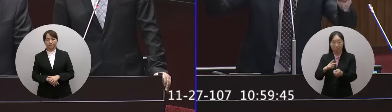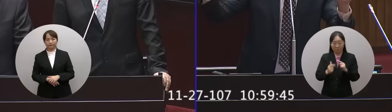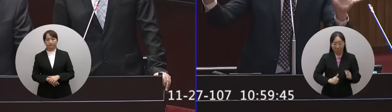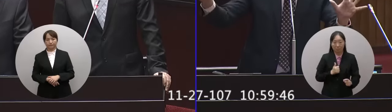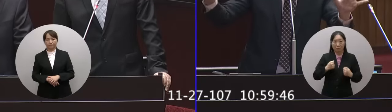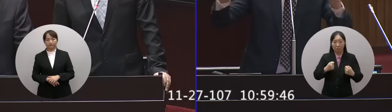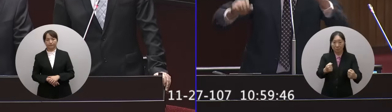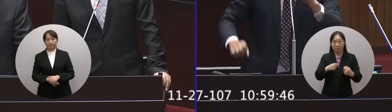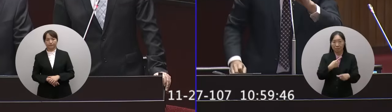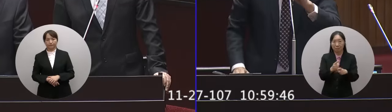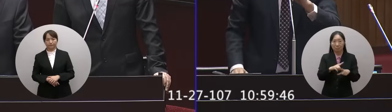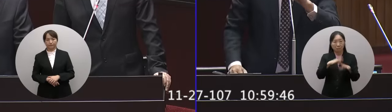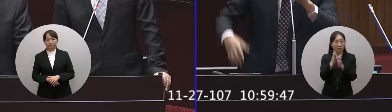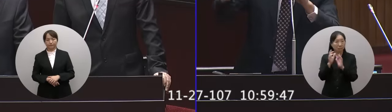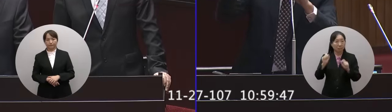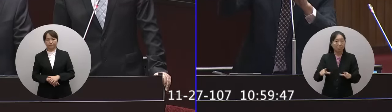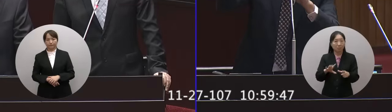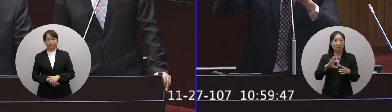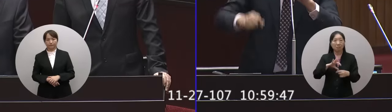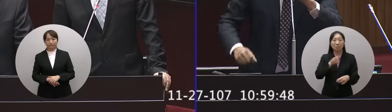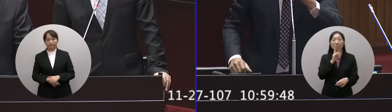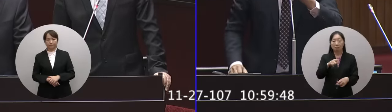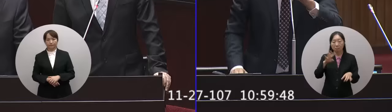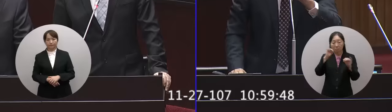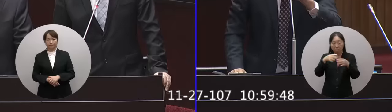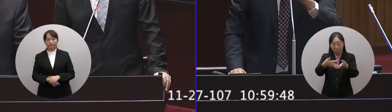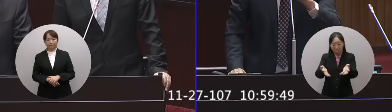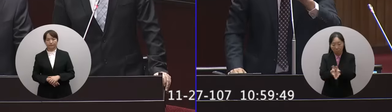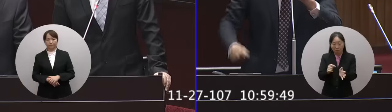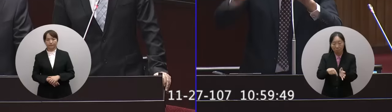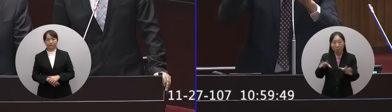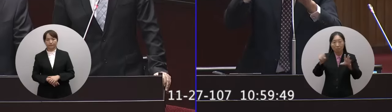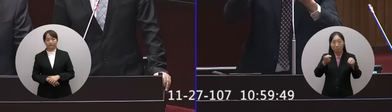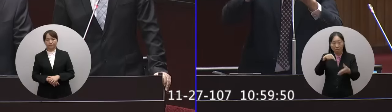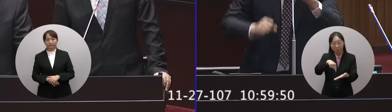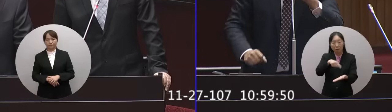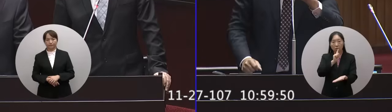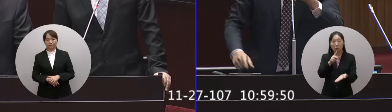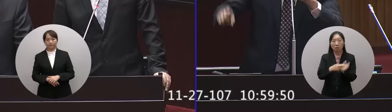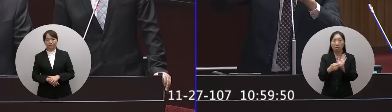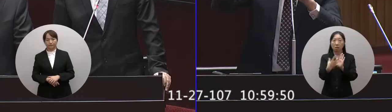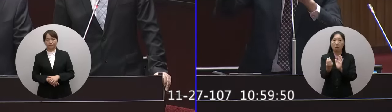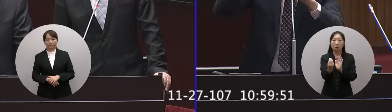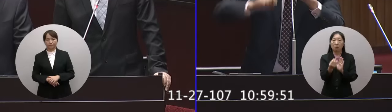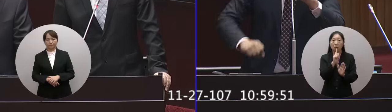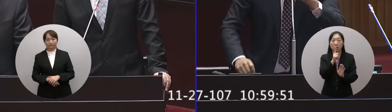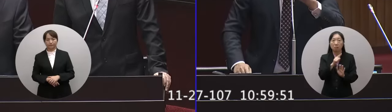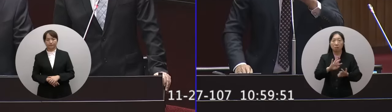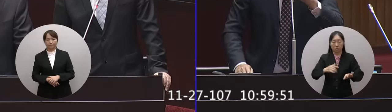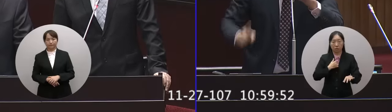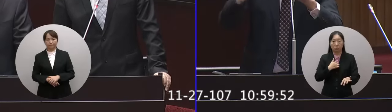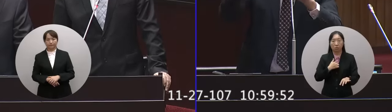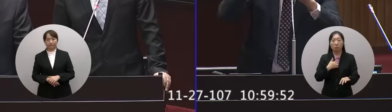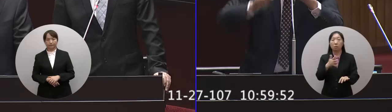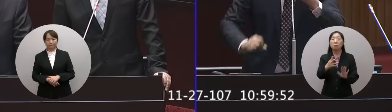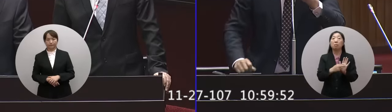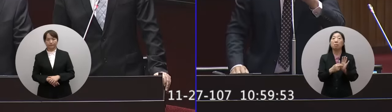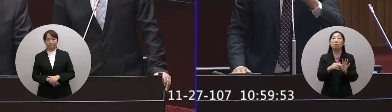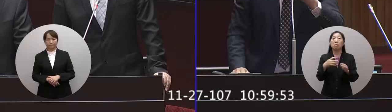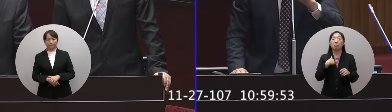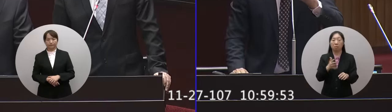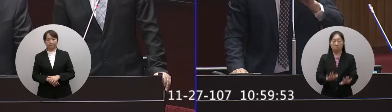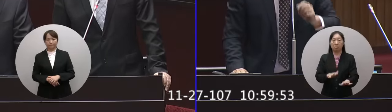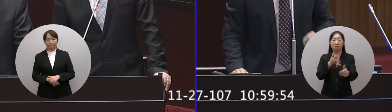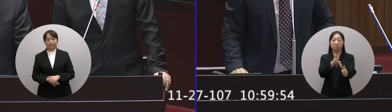完全沒有做任何的解釋那你們為什麼完全沒有做任何的解釋就牽涉到我馬上要問的問題我要問的